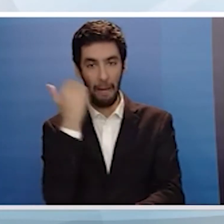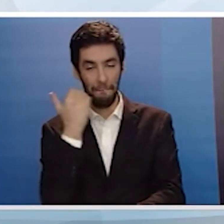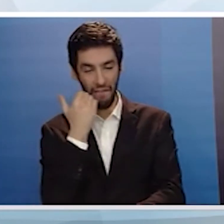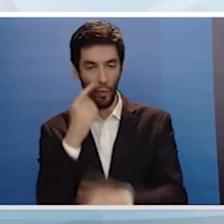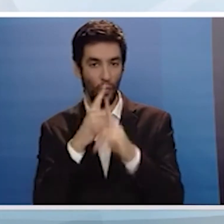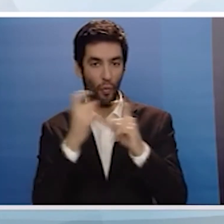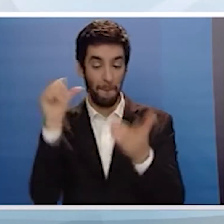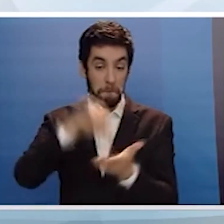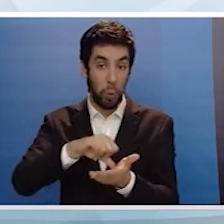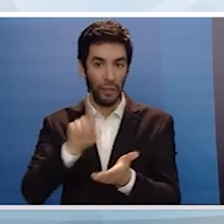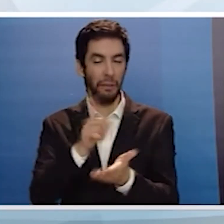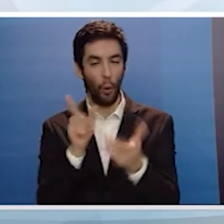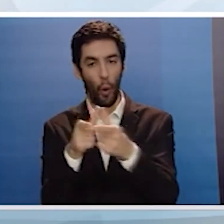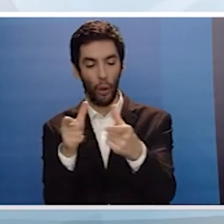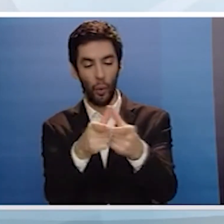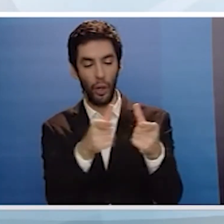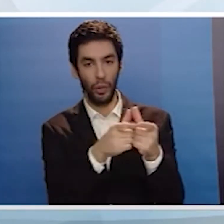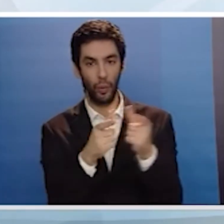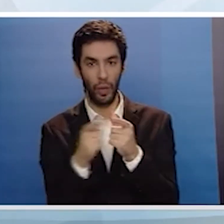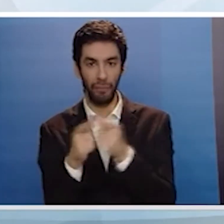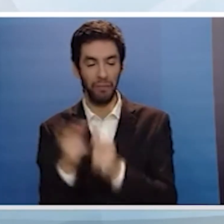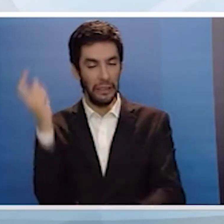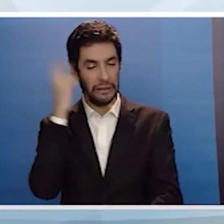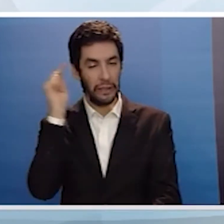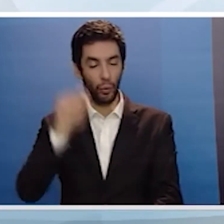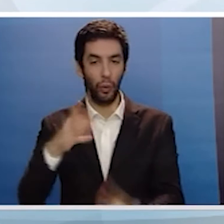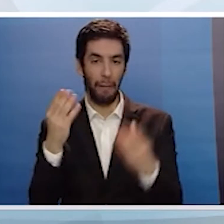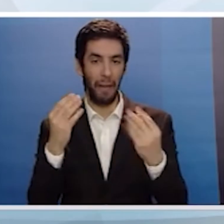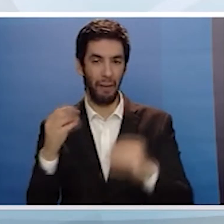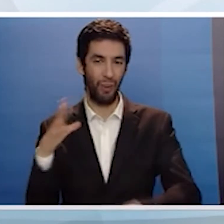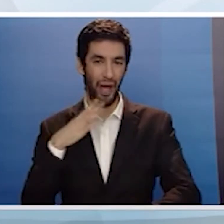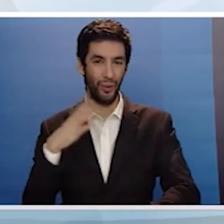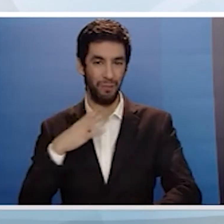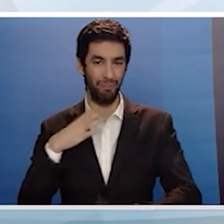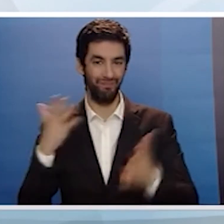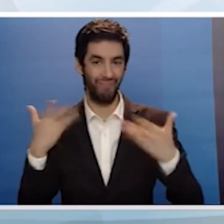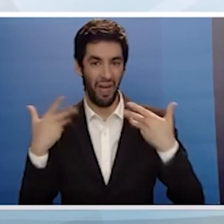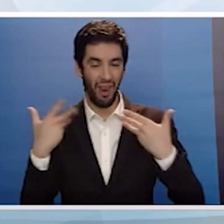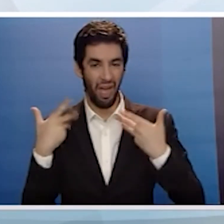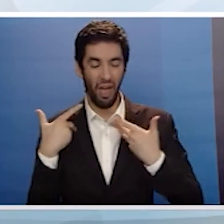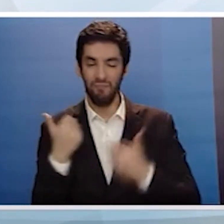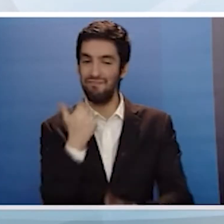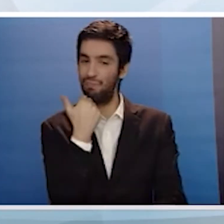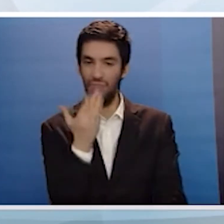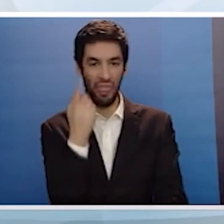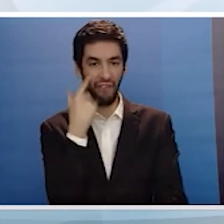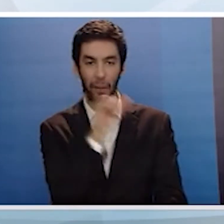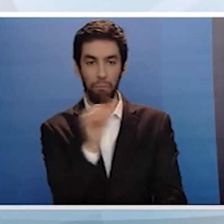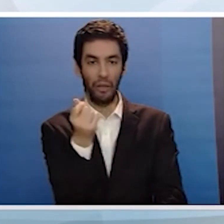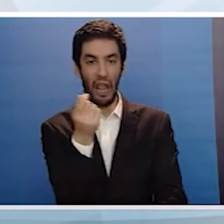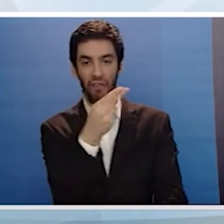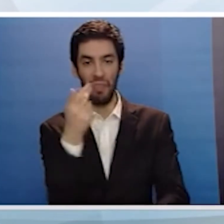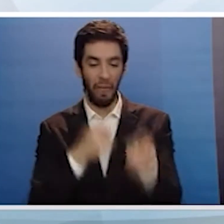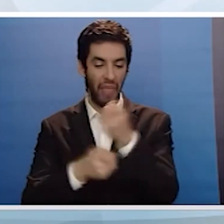προς τους πολίτες κυρίως αυτός που δεν έχουν την οικονομική δυνατότητα να την εξασφαλίσουν με άλλους τρόπους και να μειώσουμε την